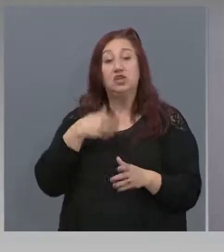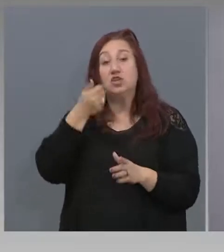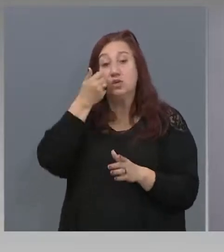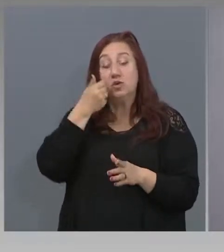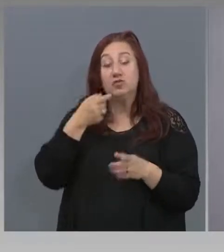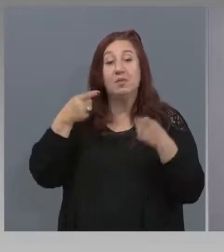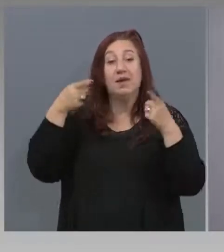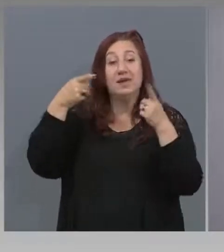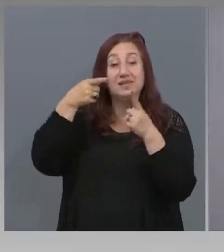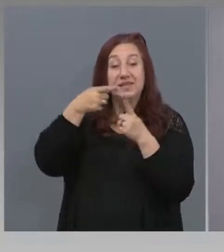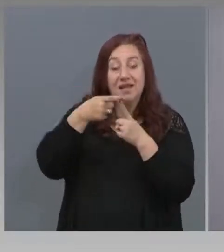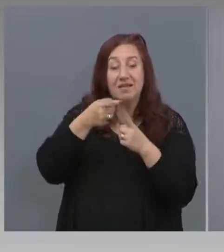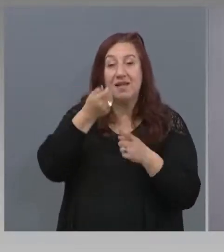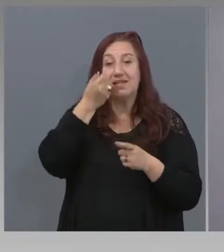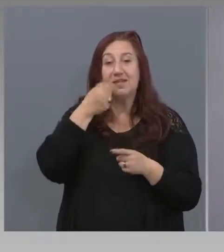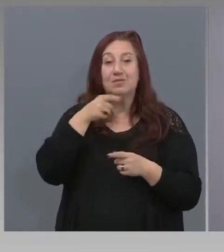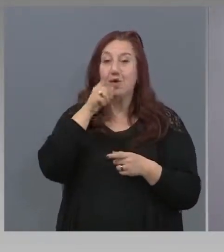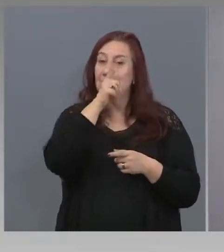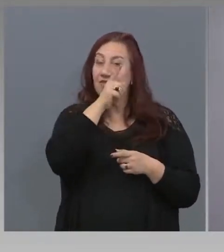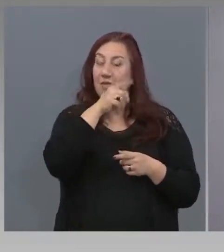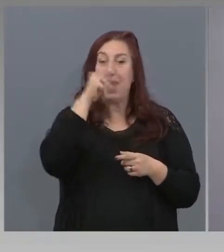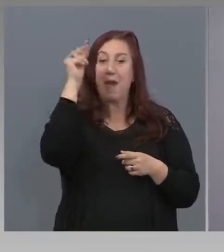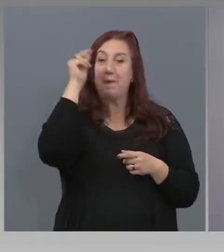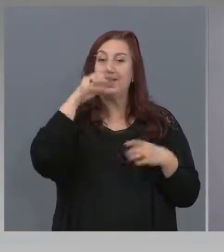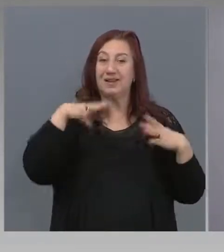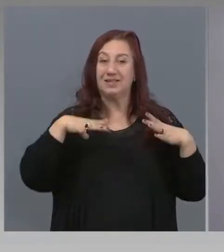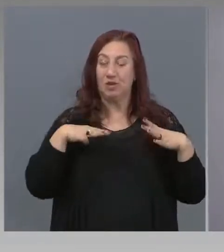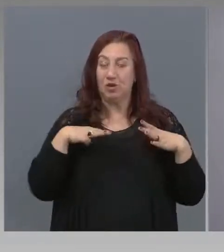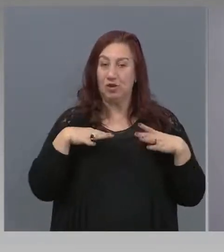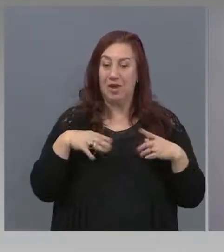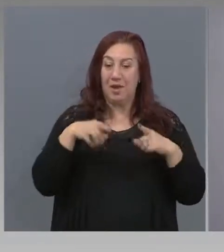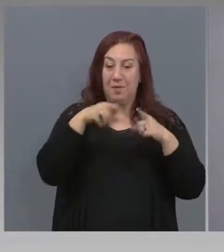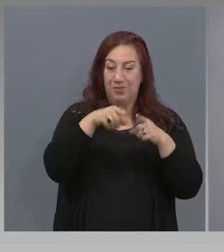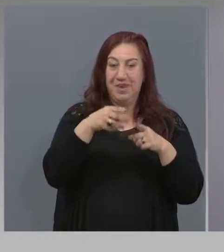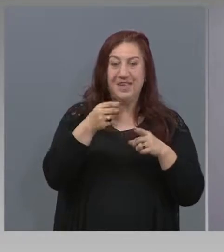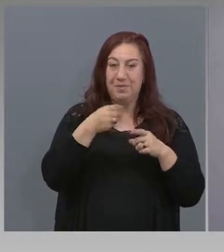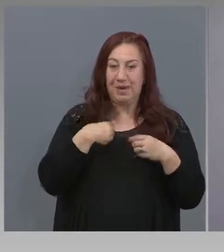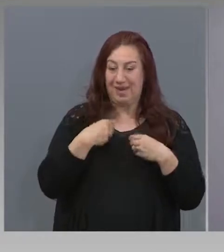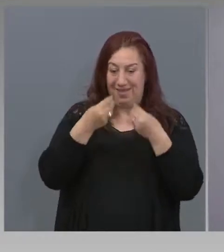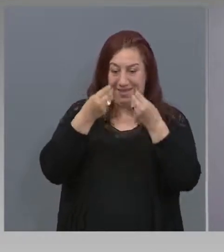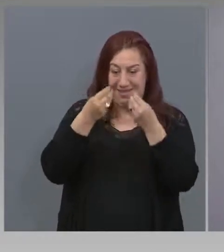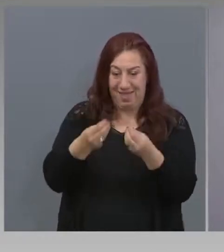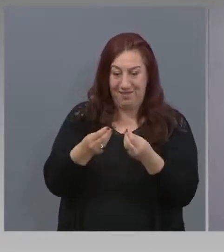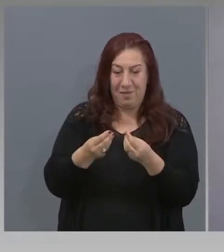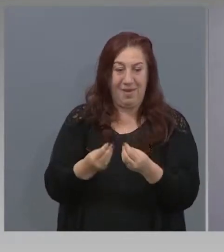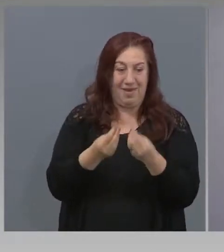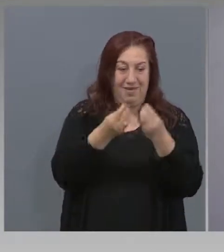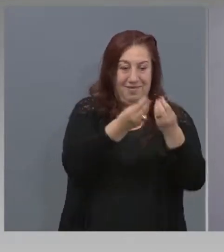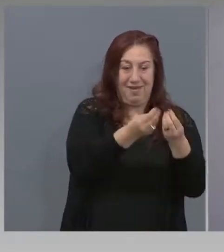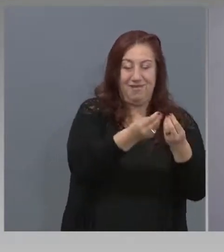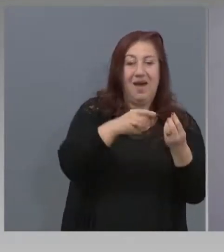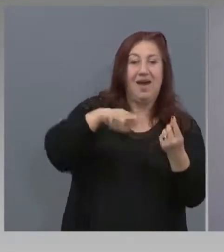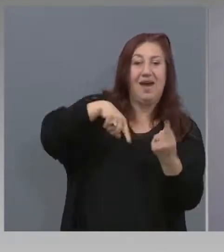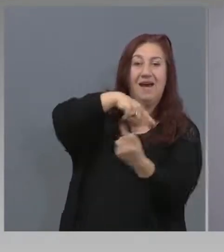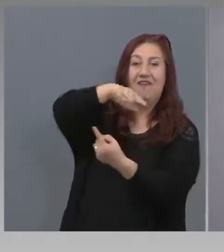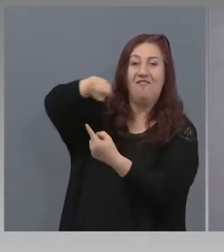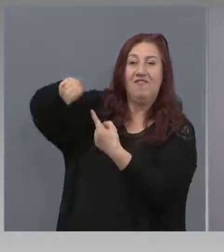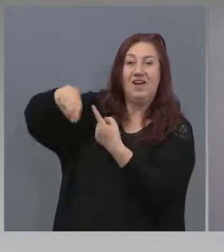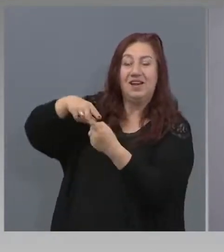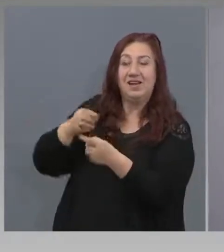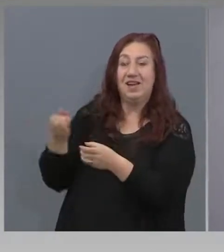българските курорти, т.е. парите, които ще отпуснат, ще се върнат от денежи в другия, ще се завъртат в българската економика. За нас